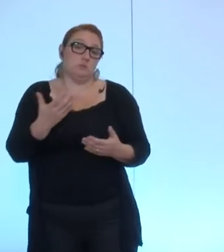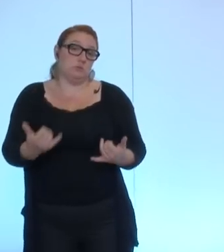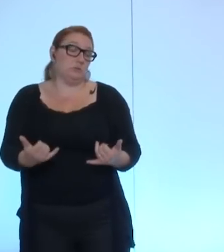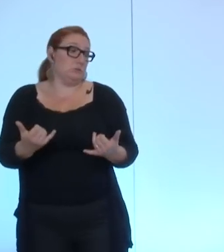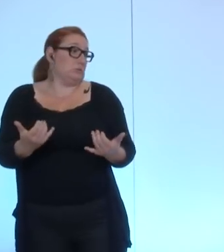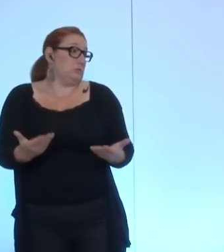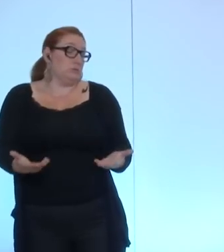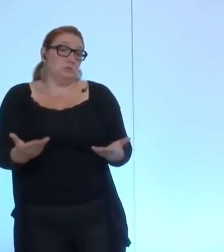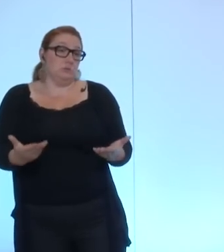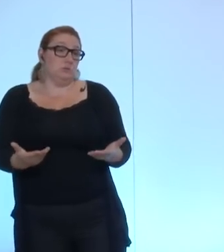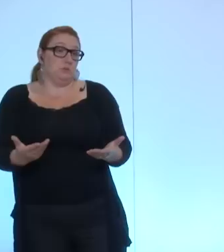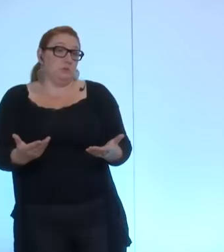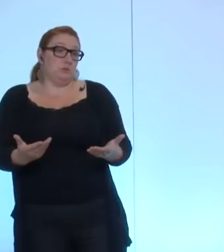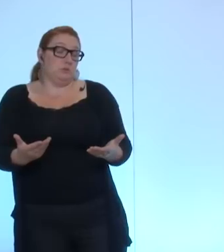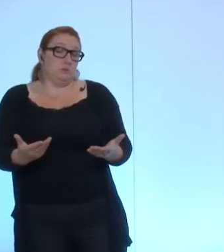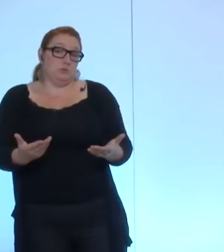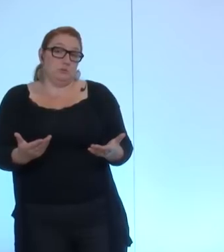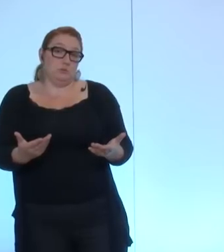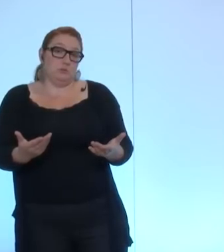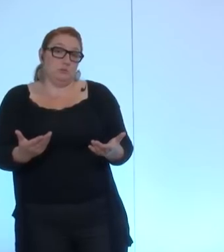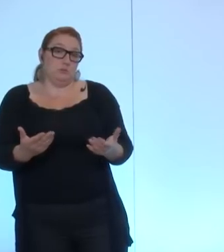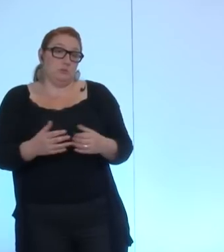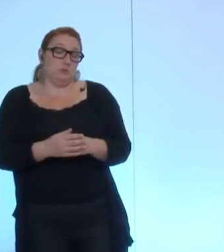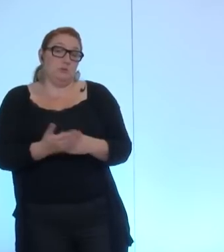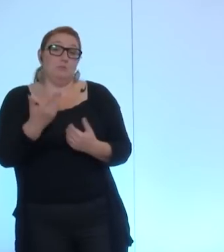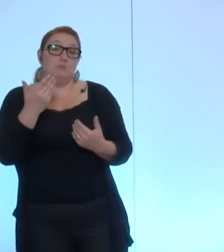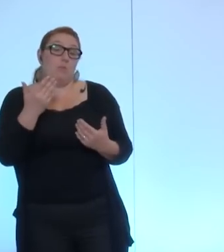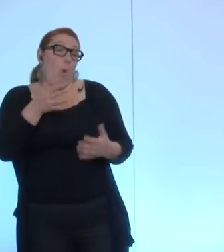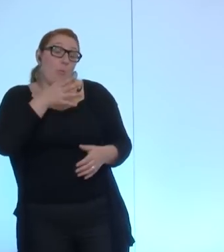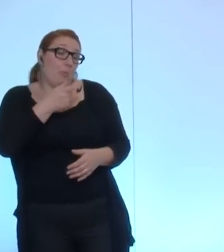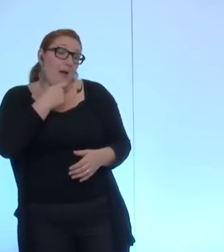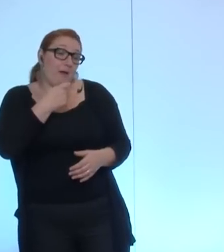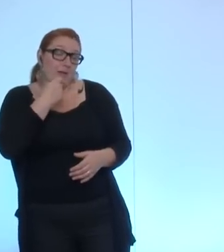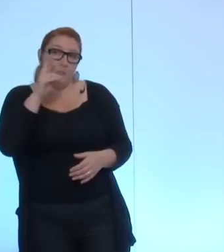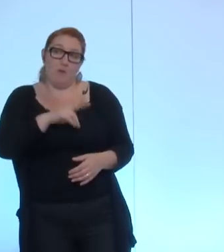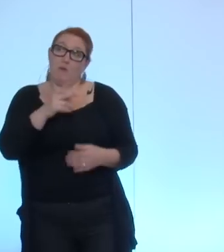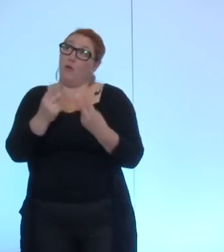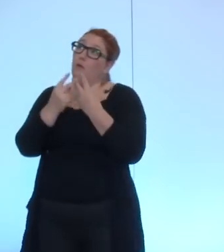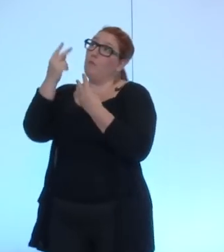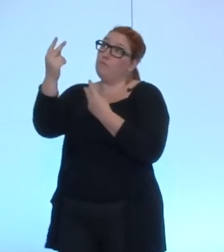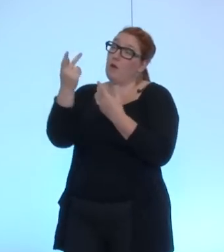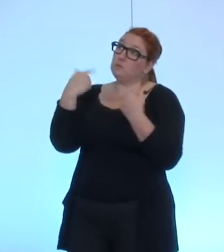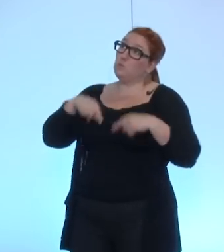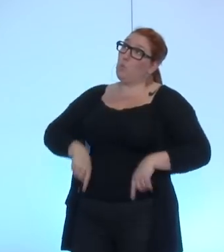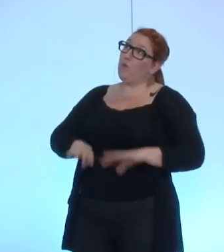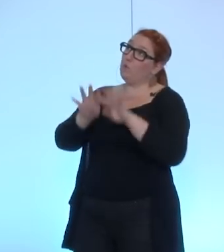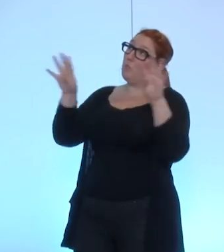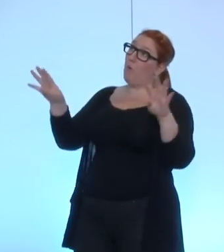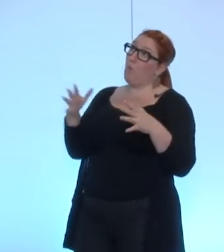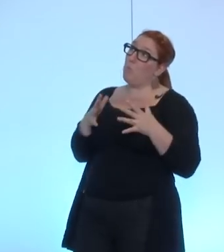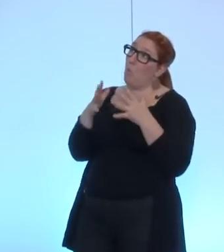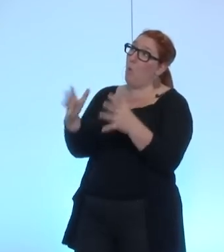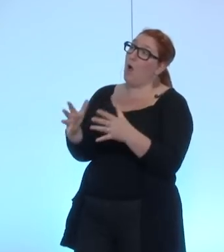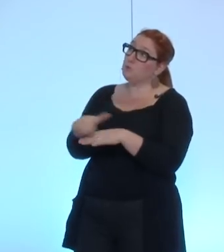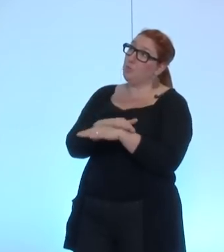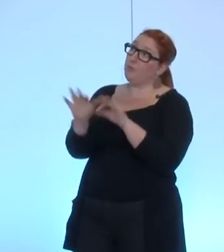dramatique on aurait presque envie de rire du manque de courage politique de notre gouvernement ce que les habitants de